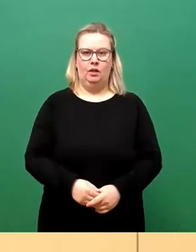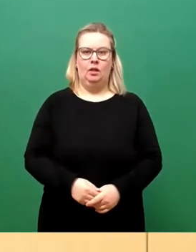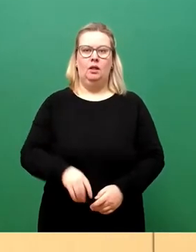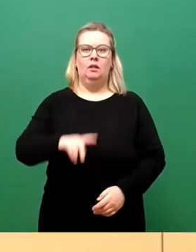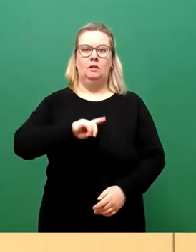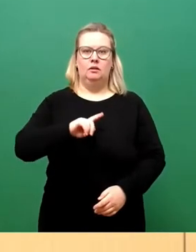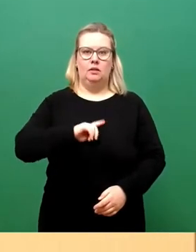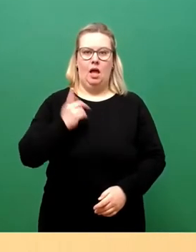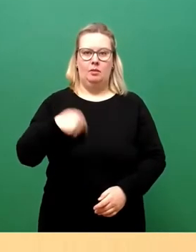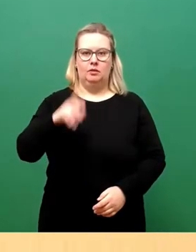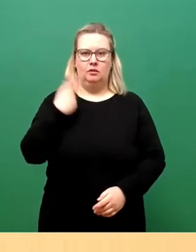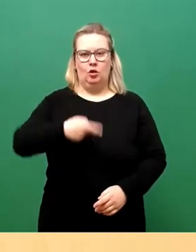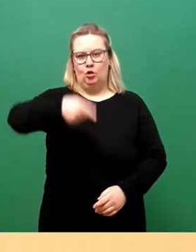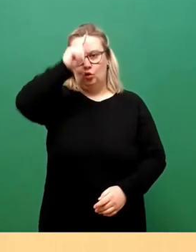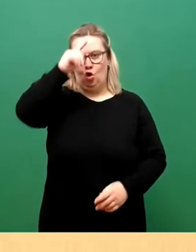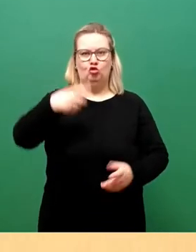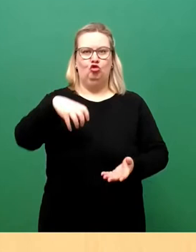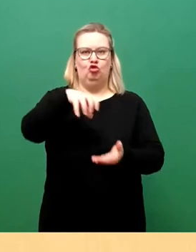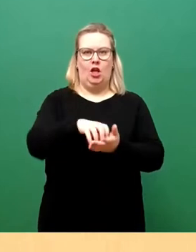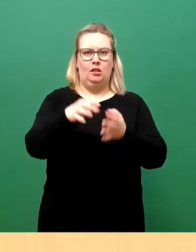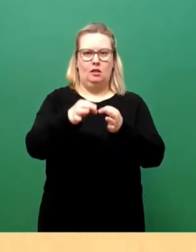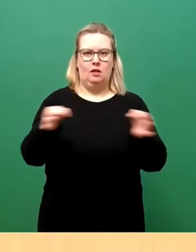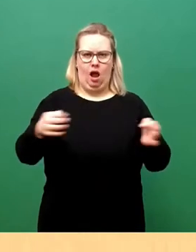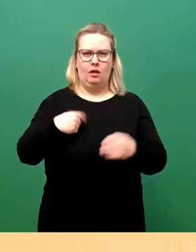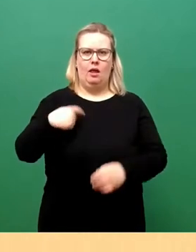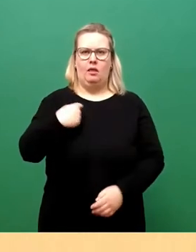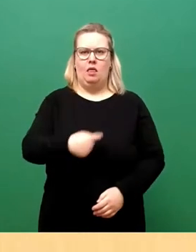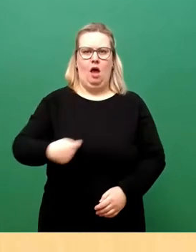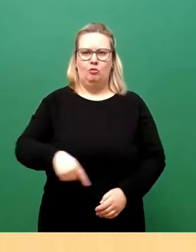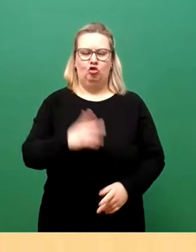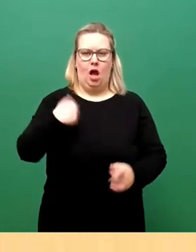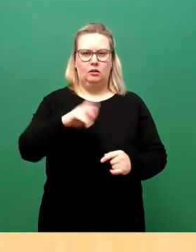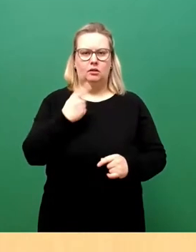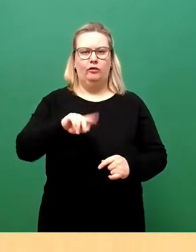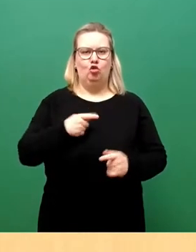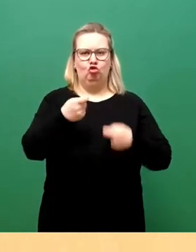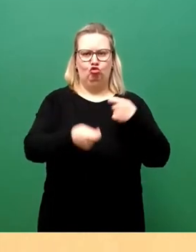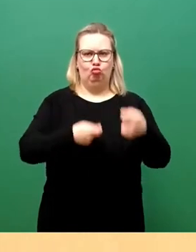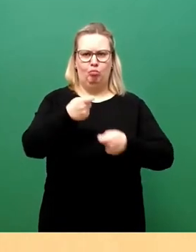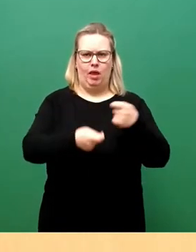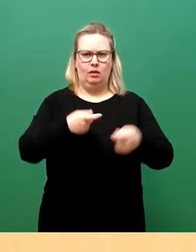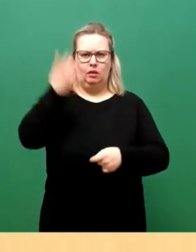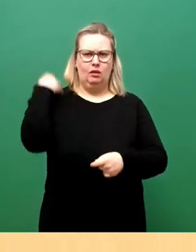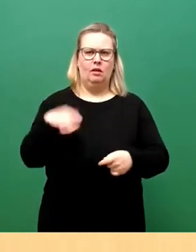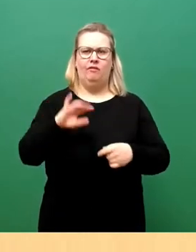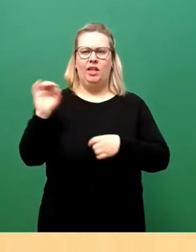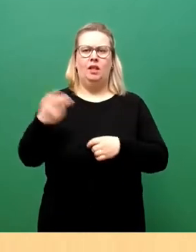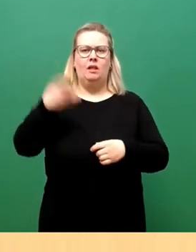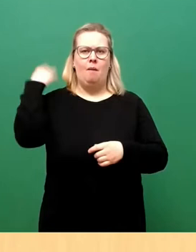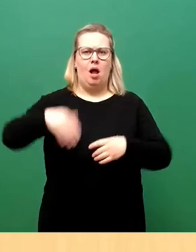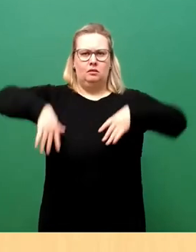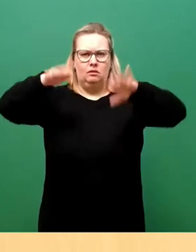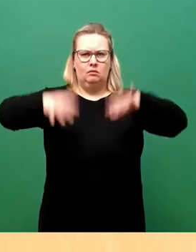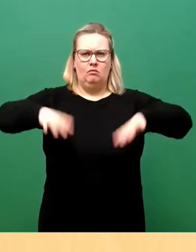Präsidiums des Deutschen Städtetages in Darmstadt genutzt, um die Spenden für die Unwetterkatastrophe, so wie von Ihnen